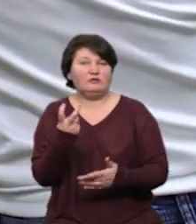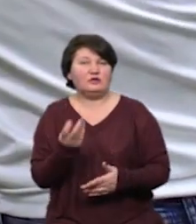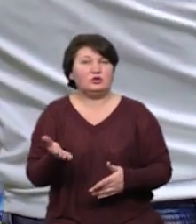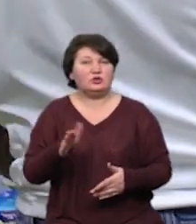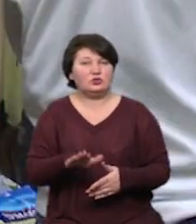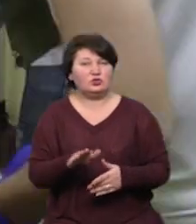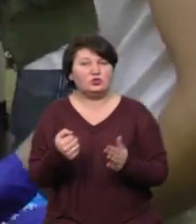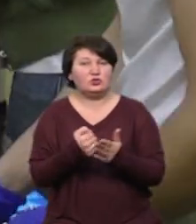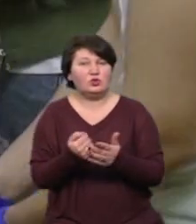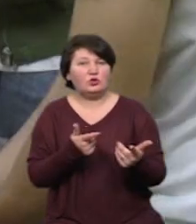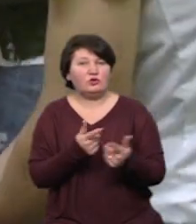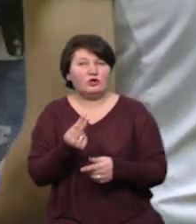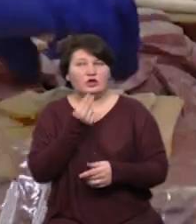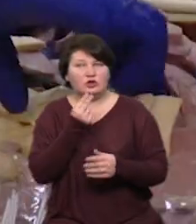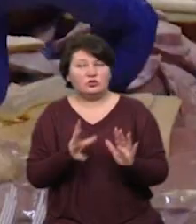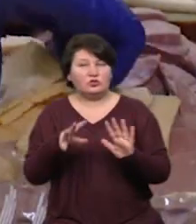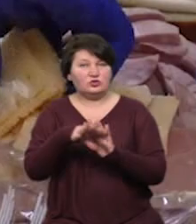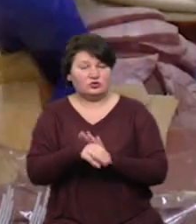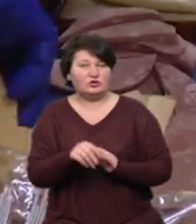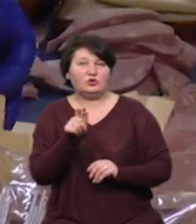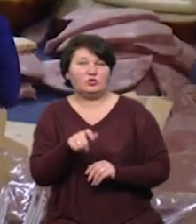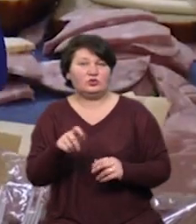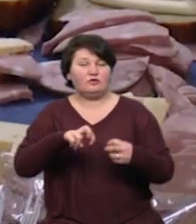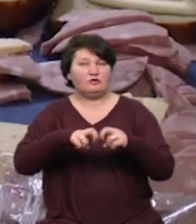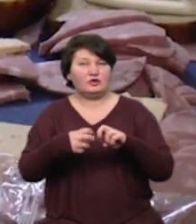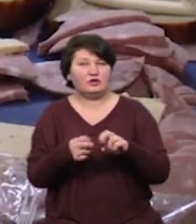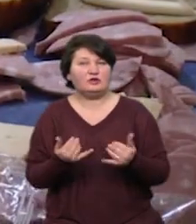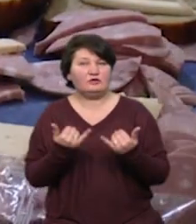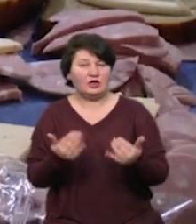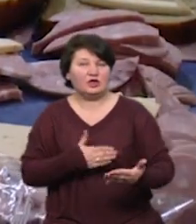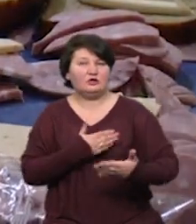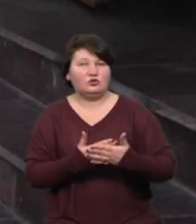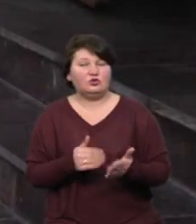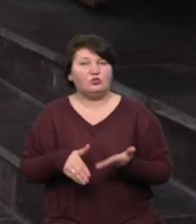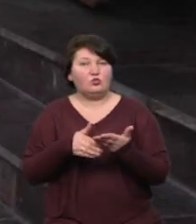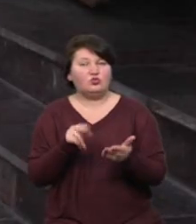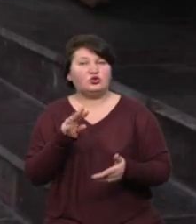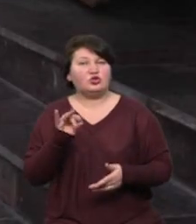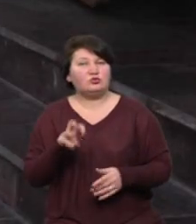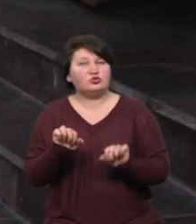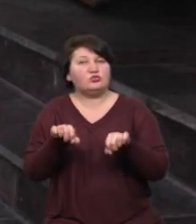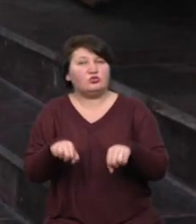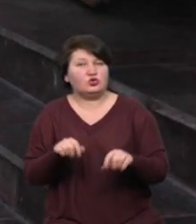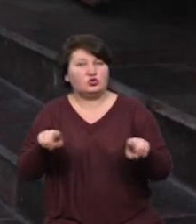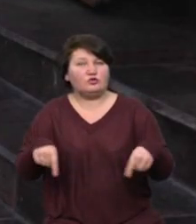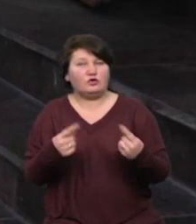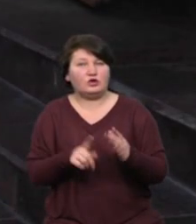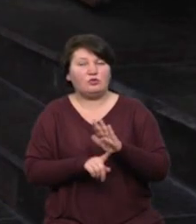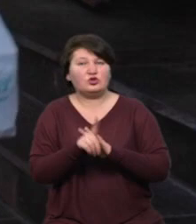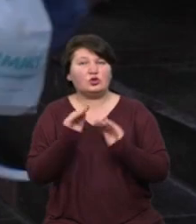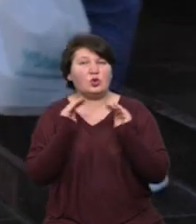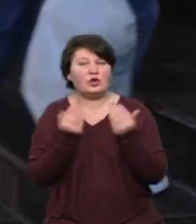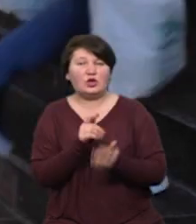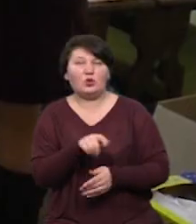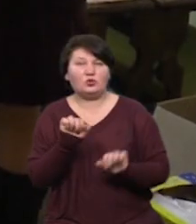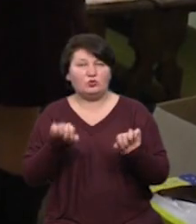приготування їжі долучаються і жителі Івано-Франківська завдяки акції «Допоможучим зможу», яку члени спільноти створили на початку карантину. Люди можуть